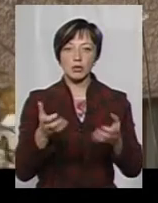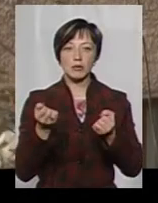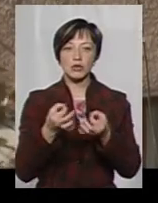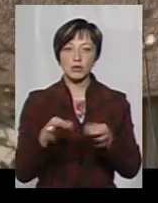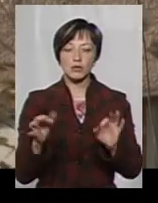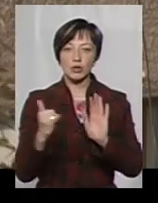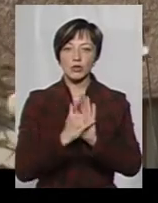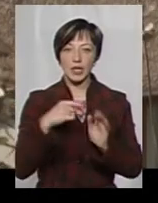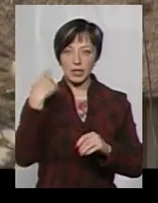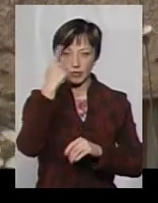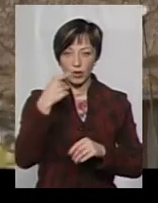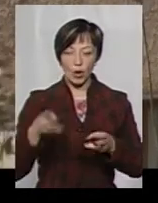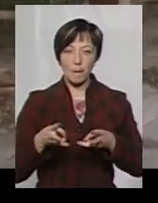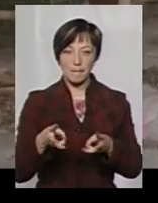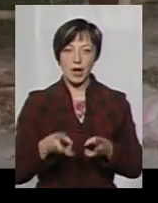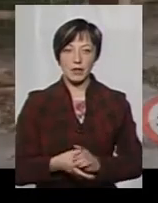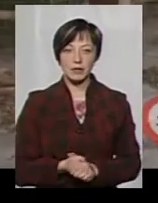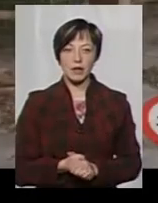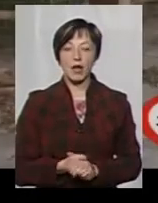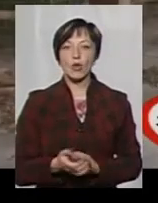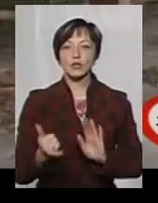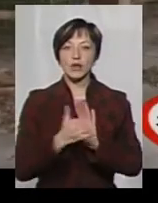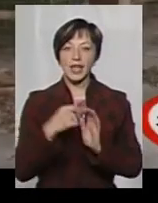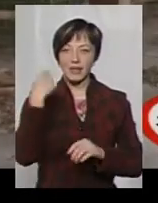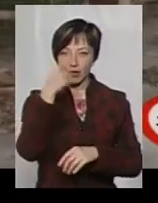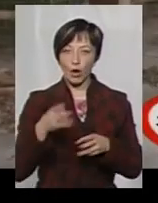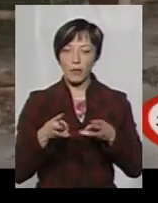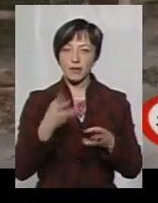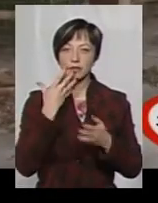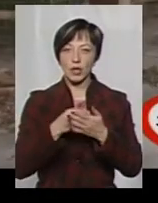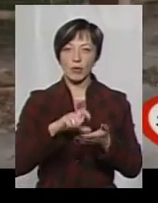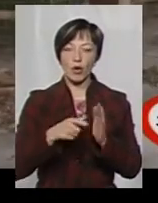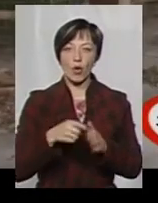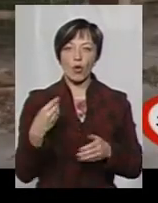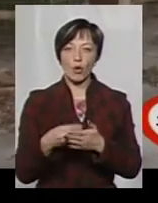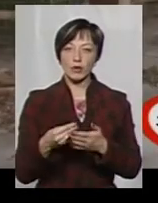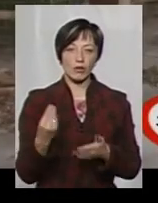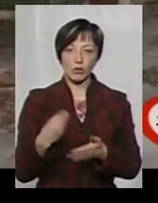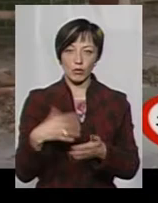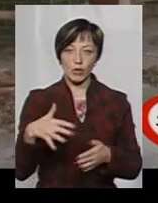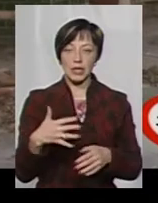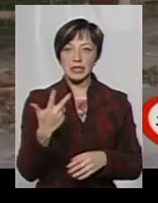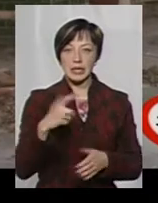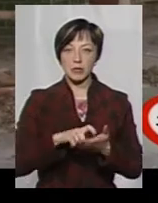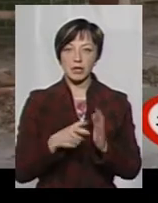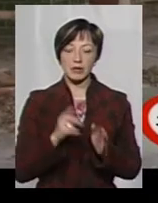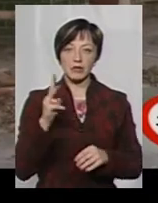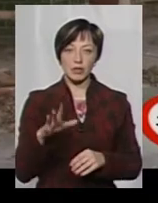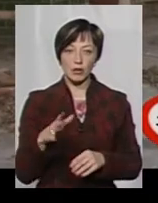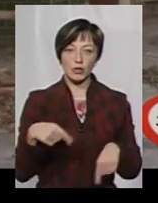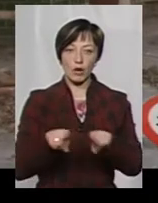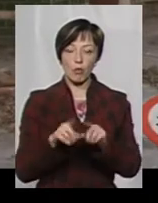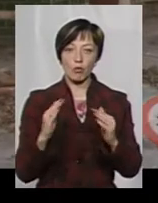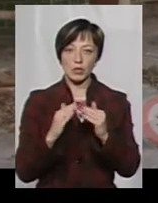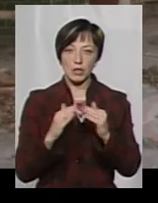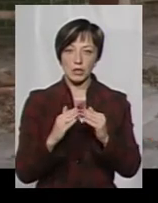дозволи встановити індивідуальне опалення». «Встановити індивідуальне опалення своєму помешканні коштує не дешево. Приміром, для трикімнатної квартири ось у